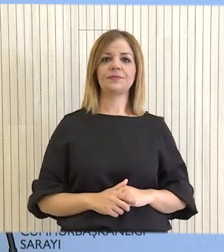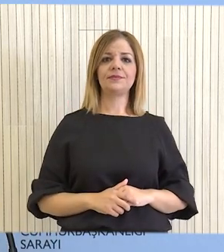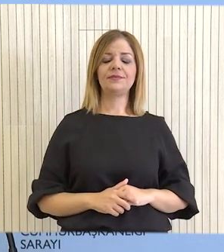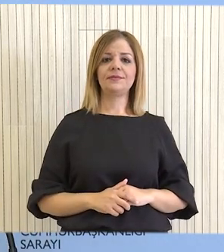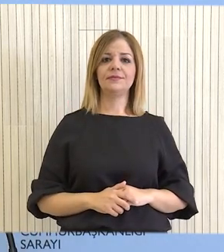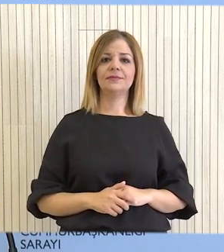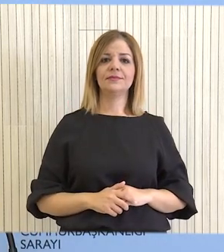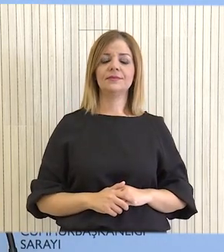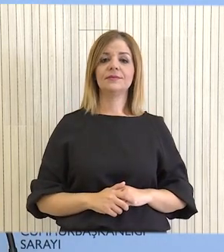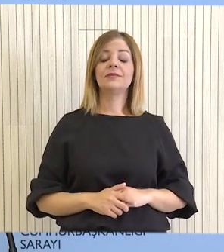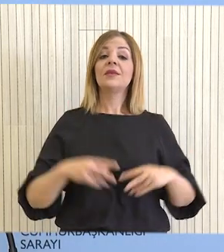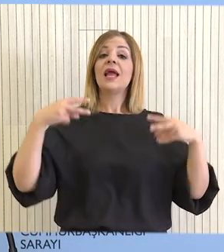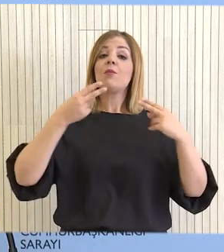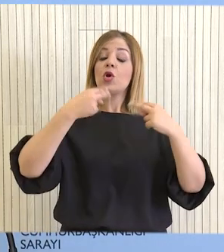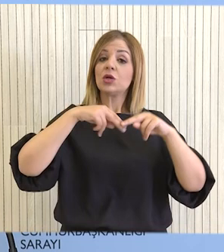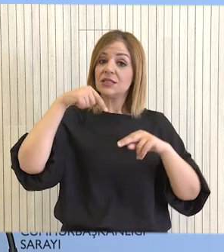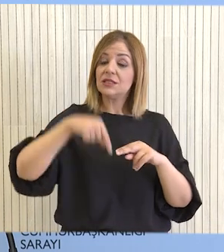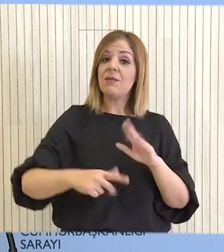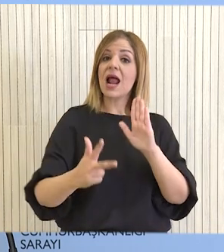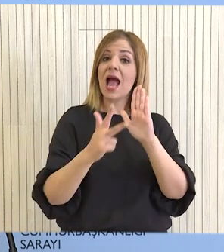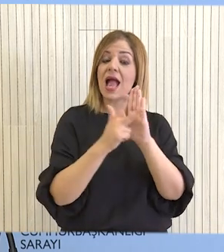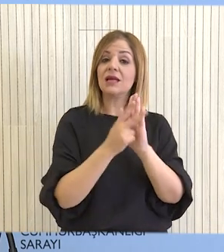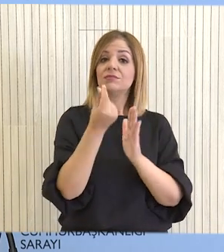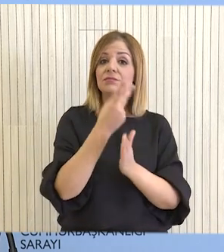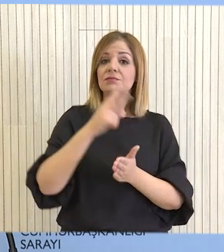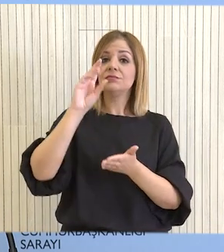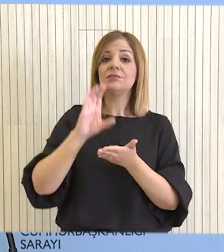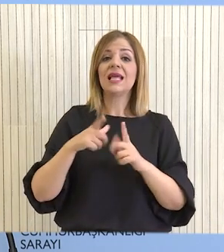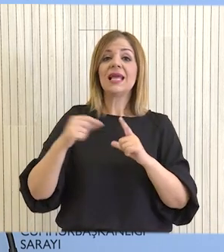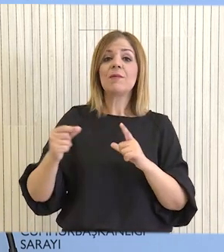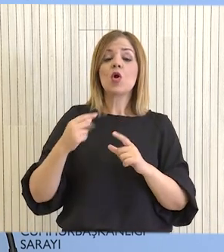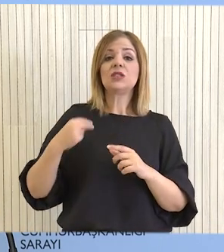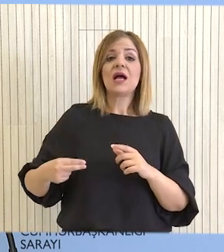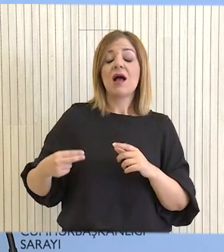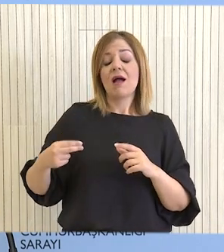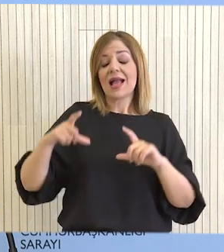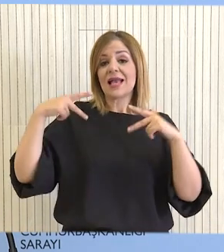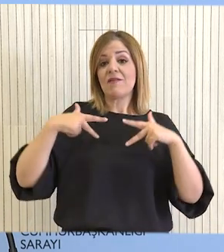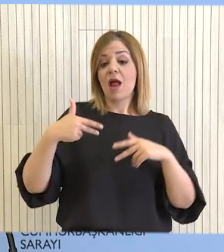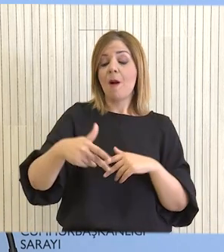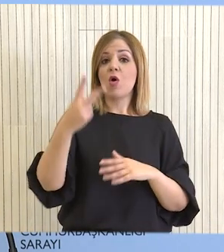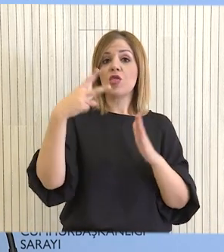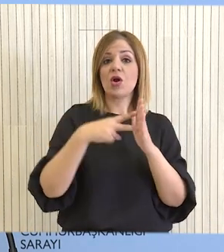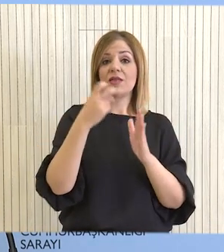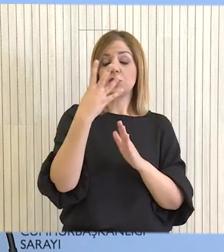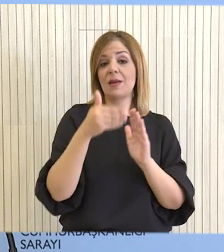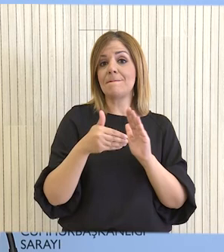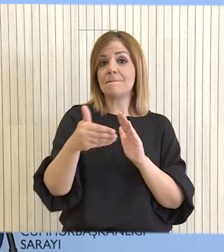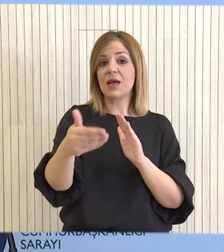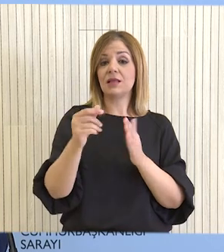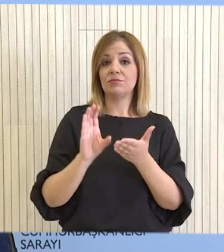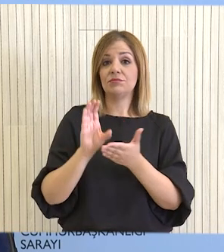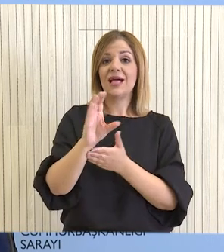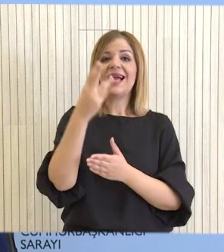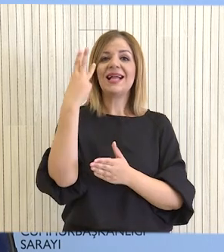Το Υπουργικό Συμβούλιο, ενέκρινε σήμερα την αύξηση της συνεισφοράς της Κυπριακής Δημοκρατίας από το έτος 2024 και μετέπειτα σε